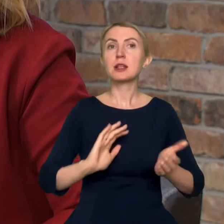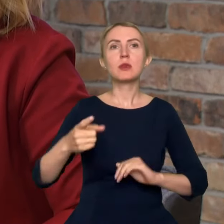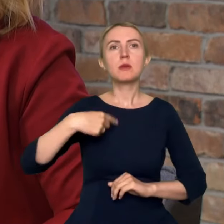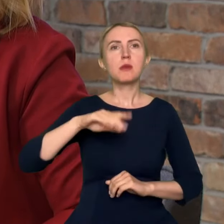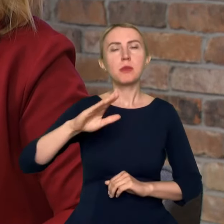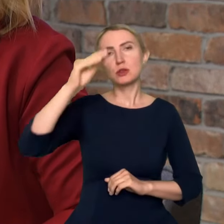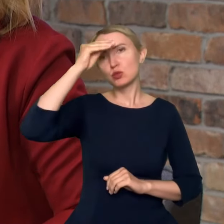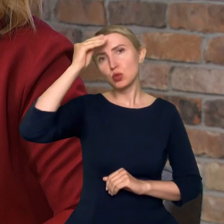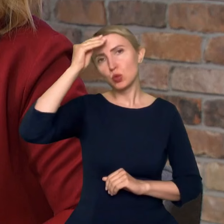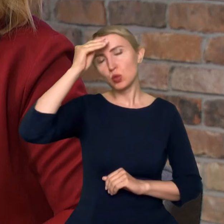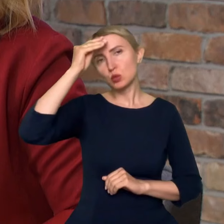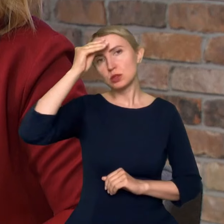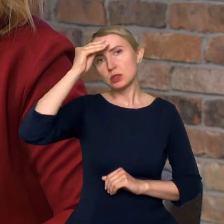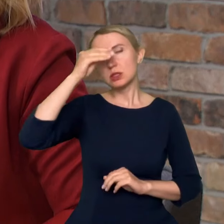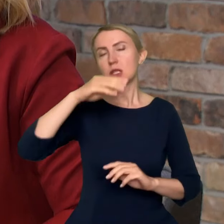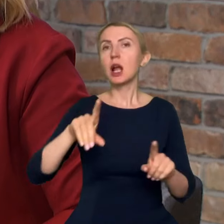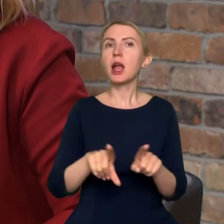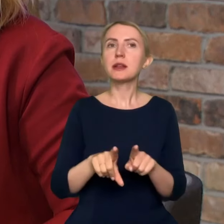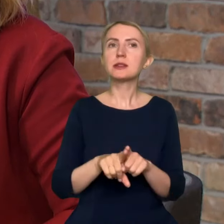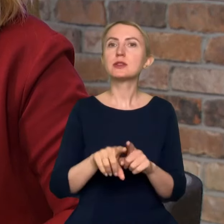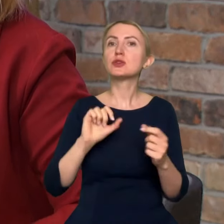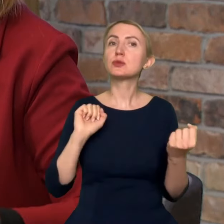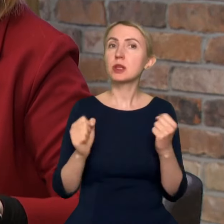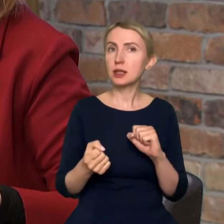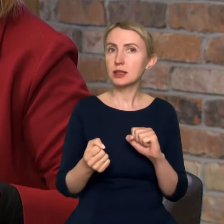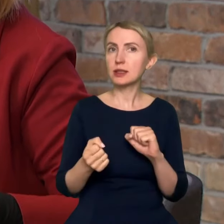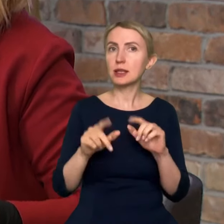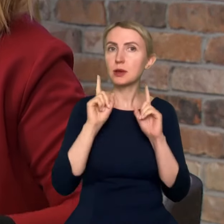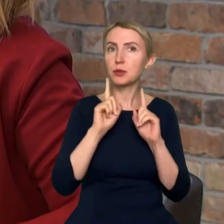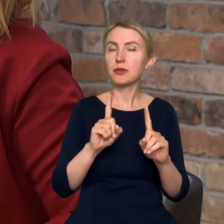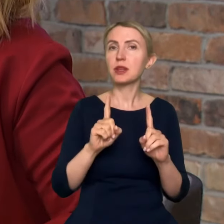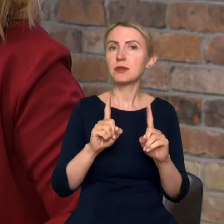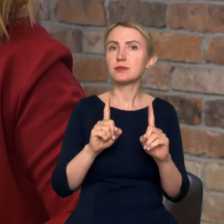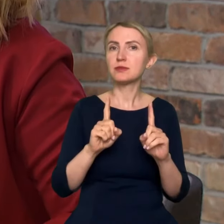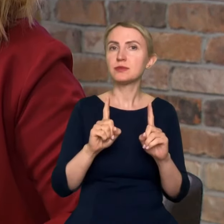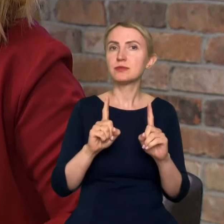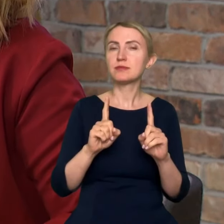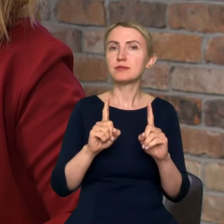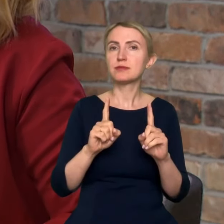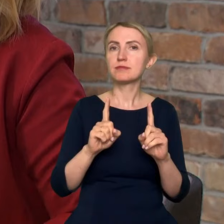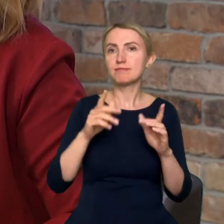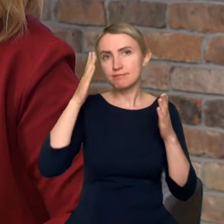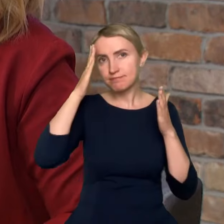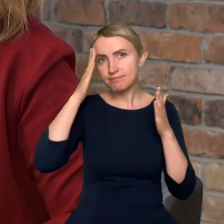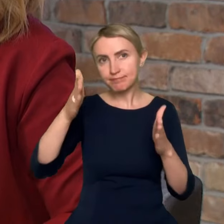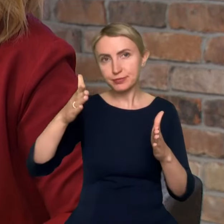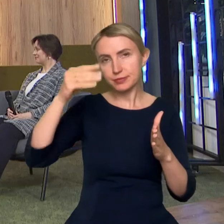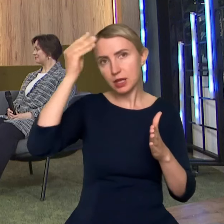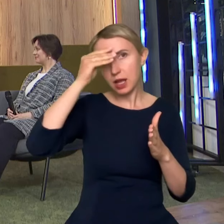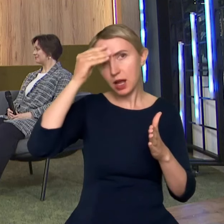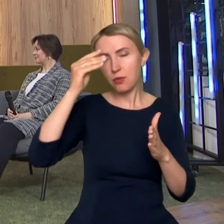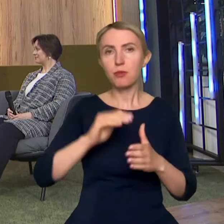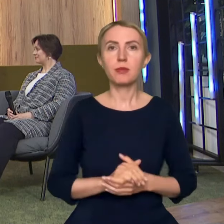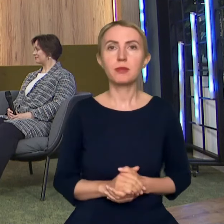i to też zmieni tak naprawdę przedmiot jako taki. Bo nie we